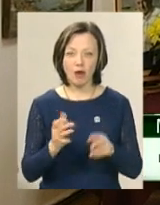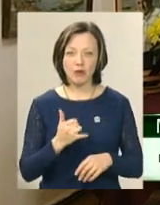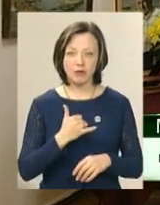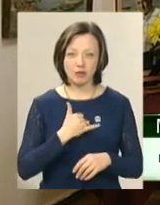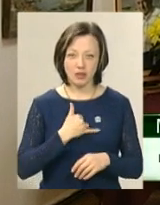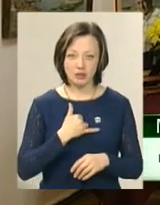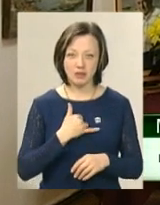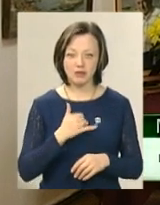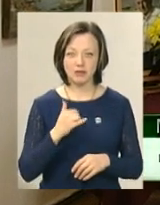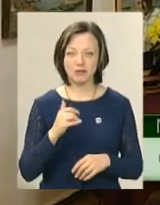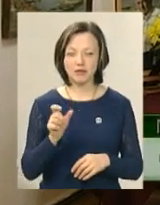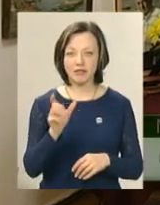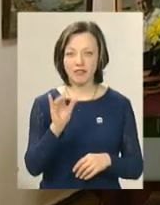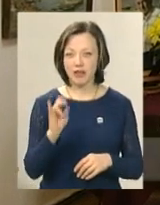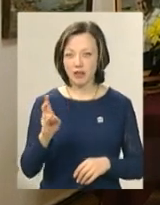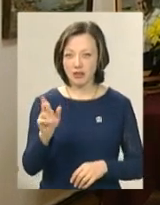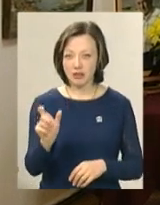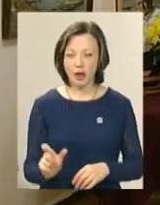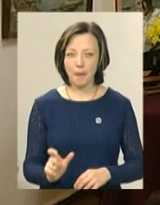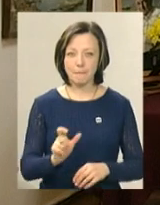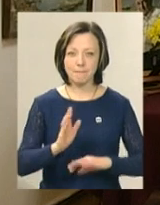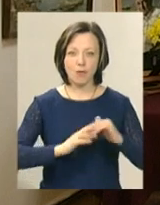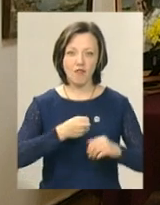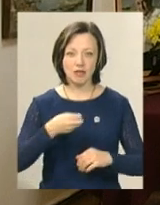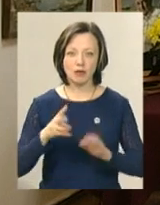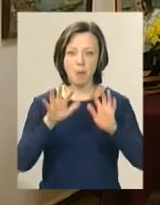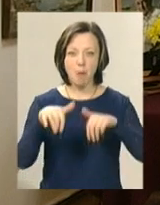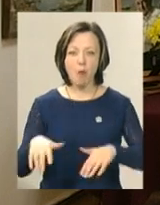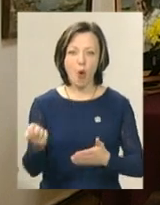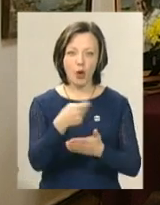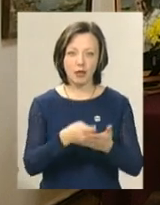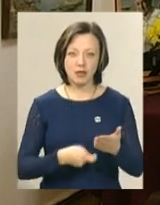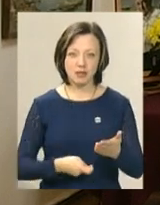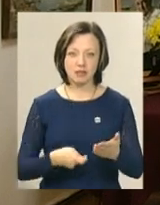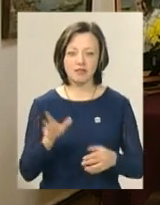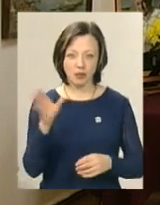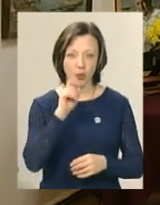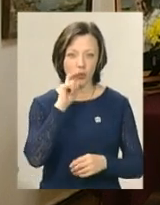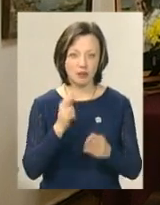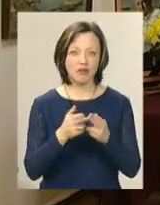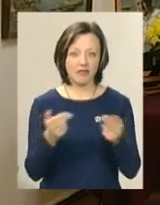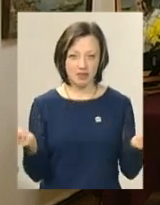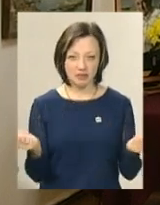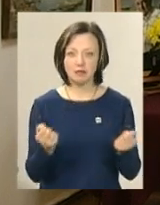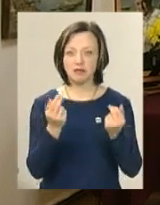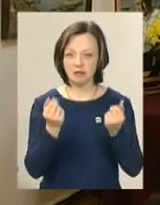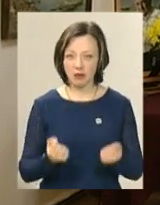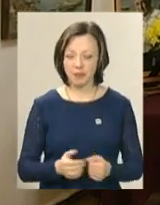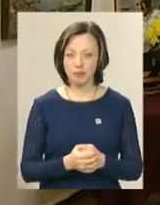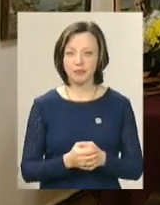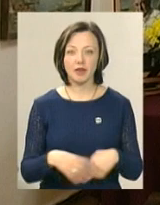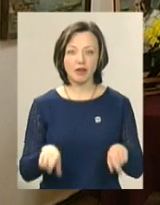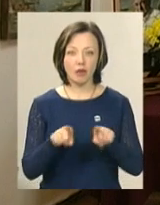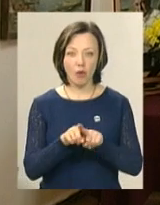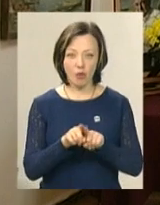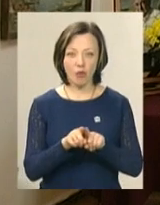він, професіональний мореніст. Так, це в нас вся Україна його признала, такого